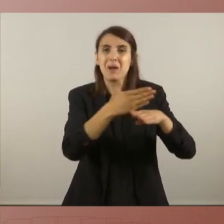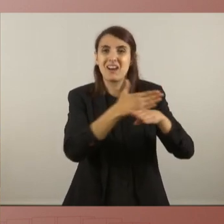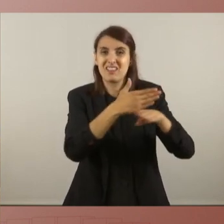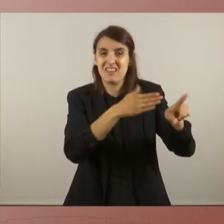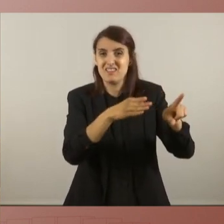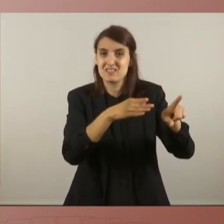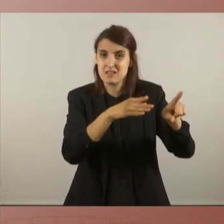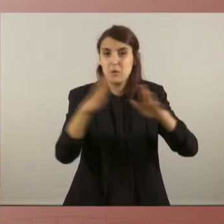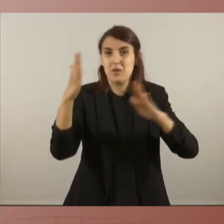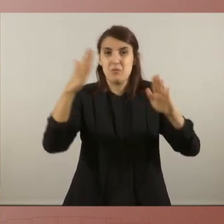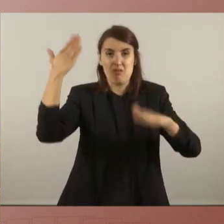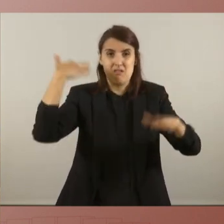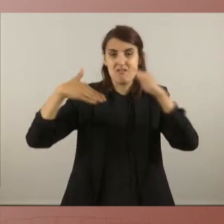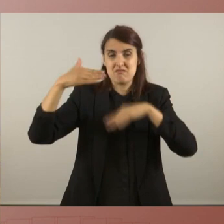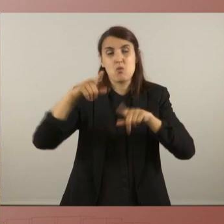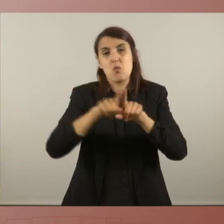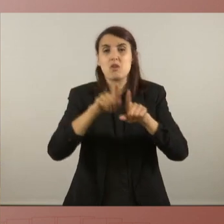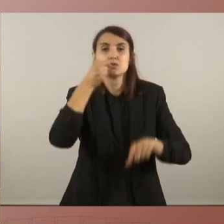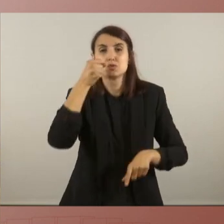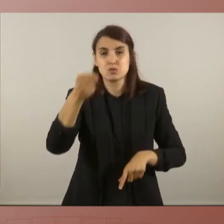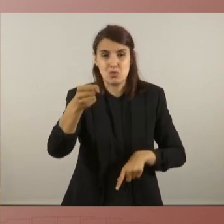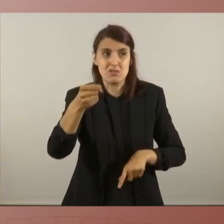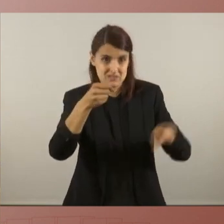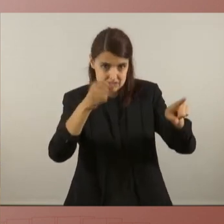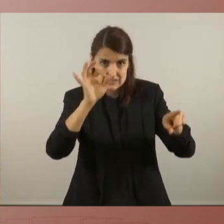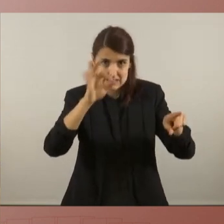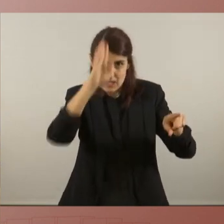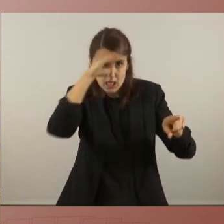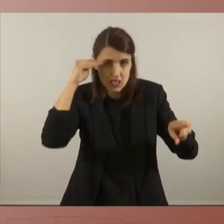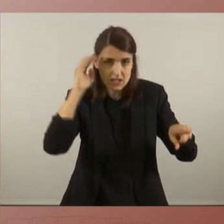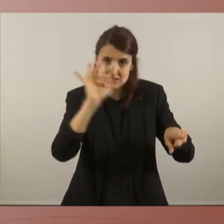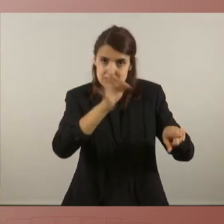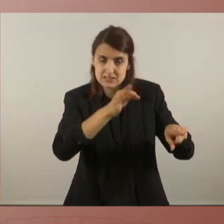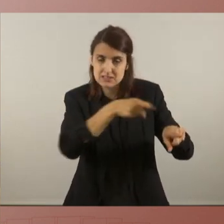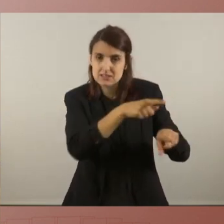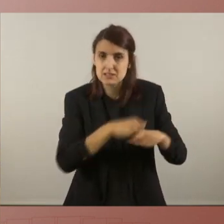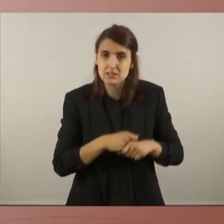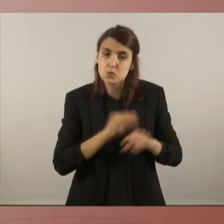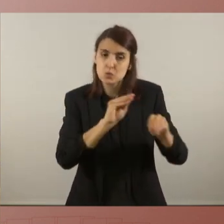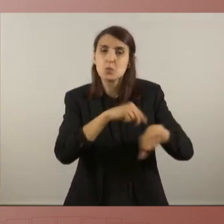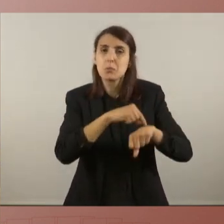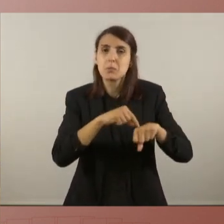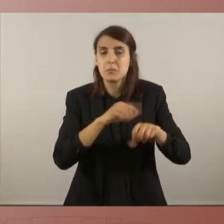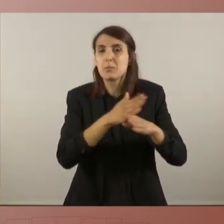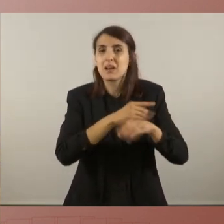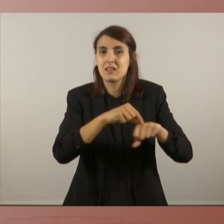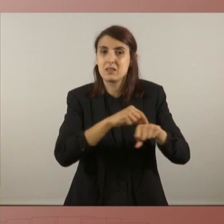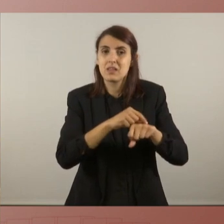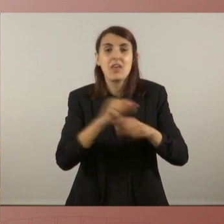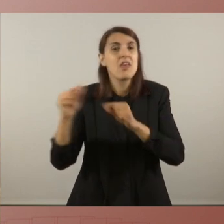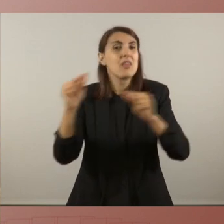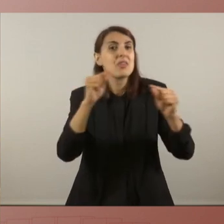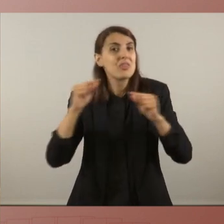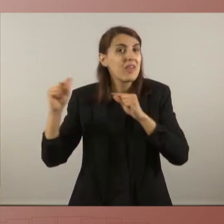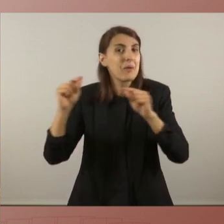el PSOE. Sí, senyor Oilla, com el seu partit, que ni tan sols ha permès el debat sobre l'amnistia al